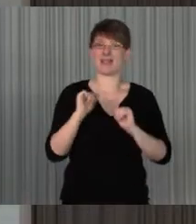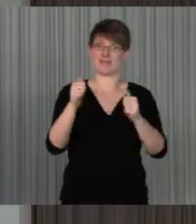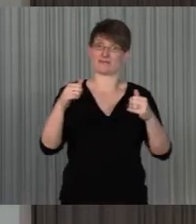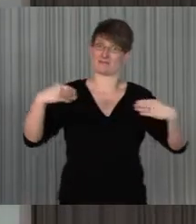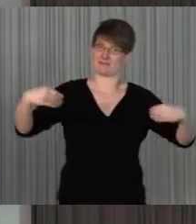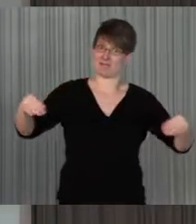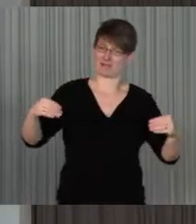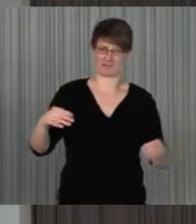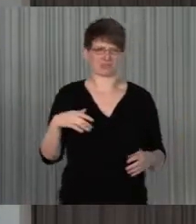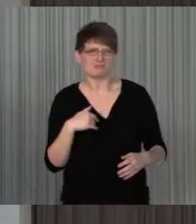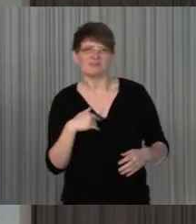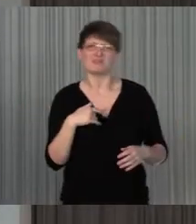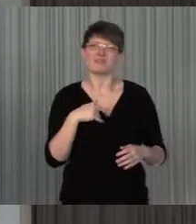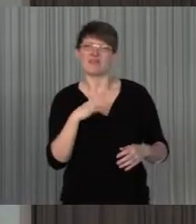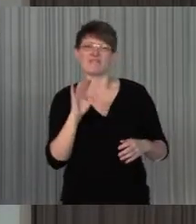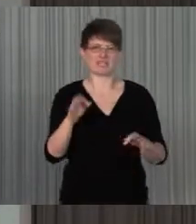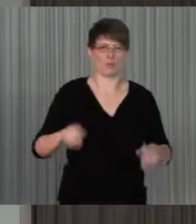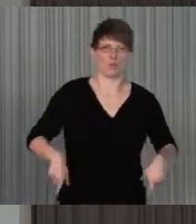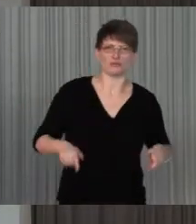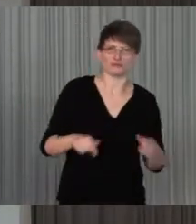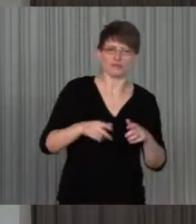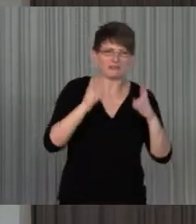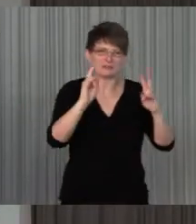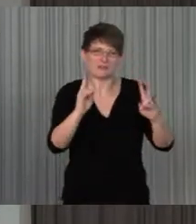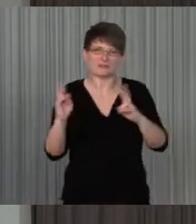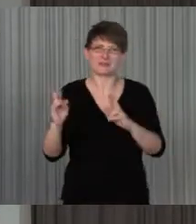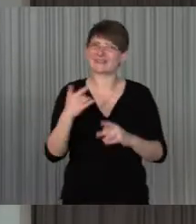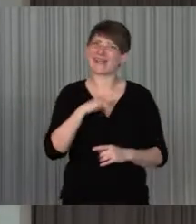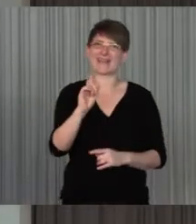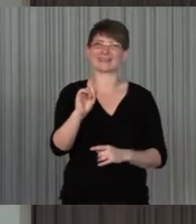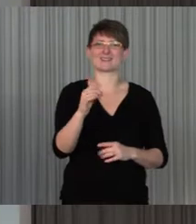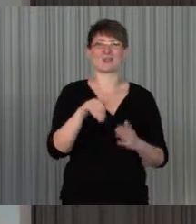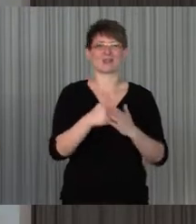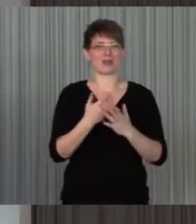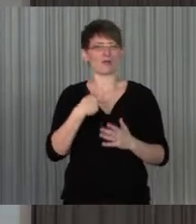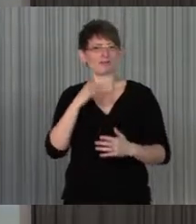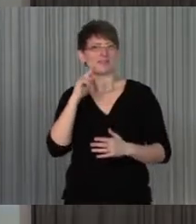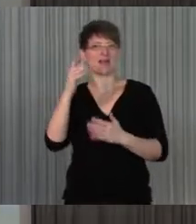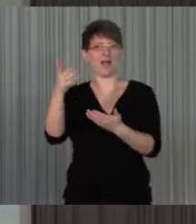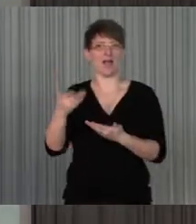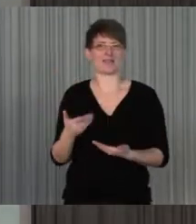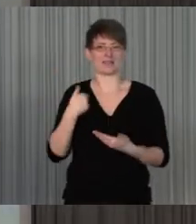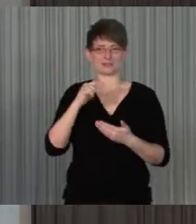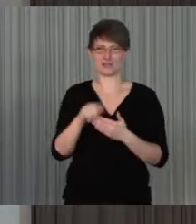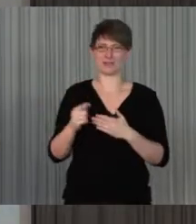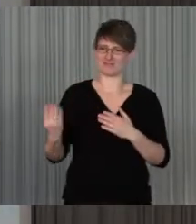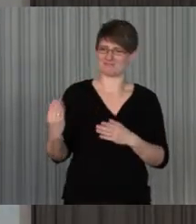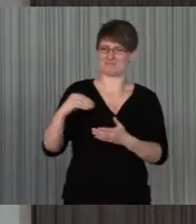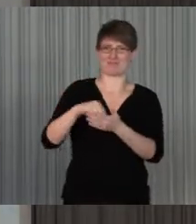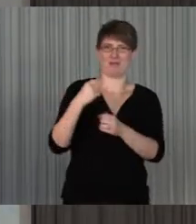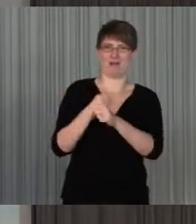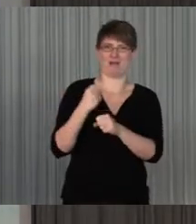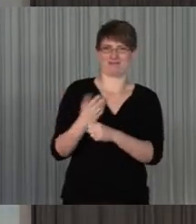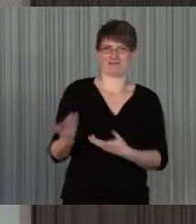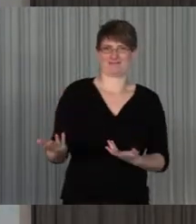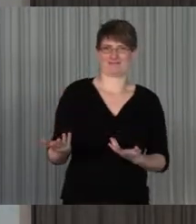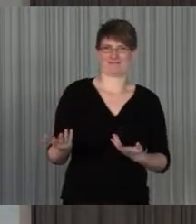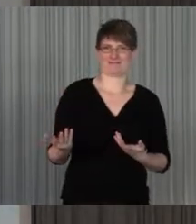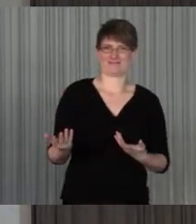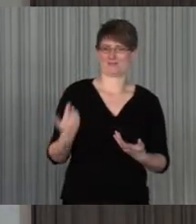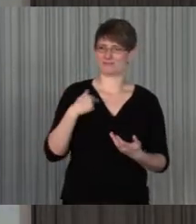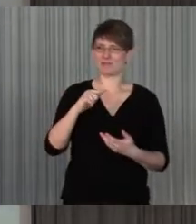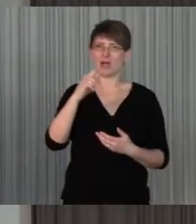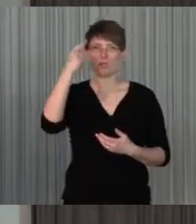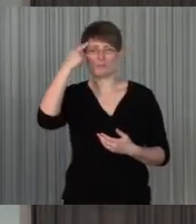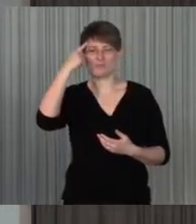sagen, dass man nachgucken kann, das ist tatsächlich auch schulgerecht, sondern dadurch, dass man auch einbett zu metten, kann man natürlich auch ein